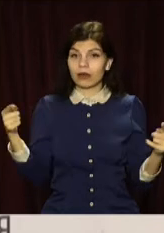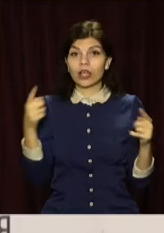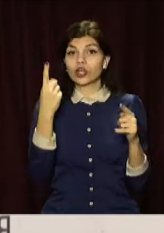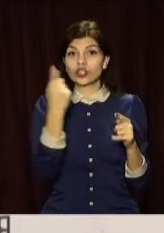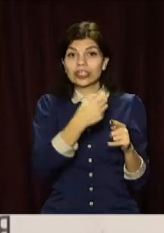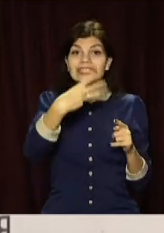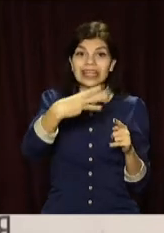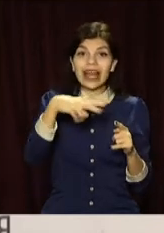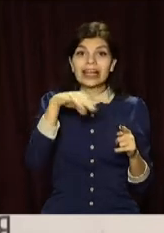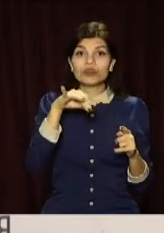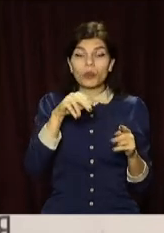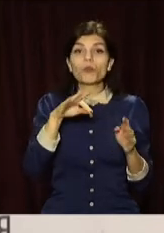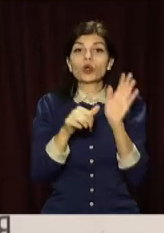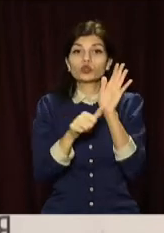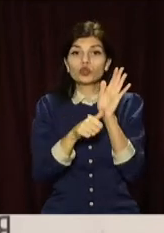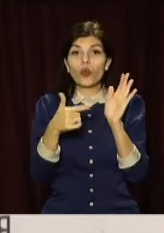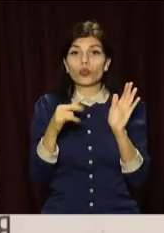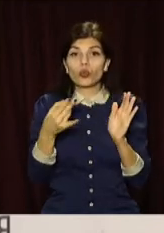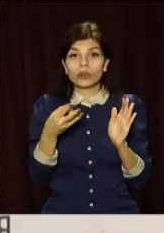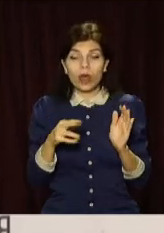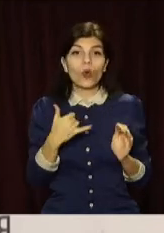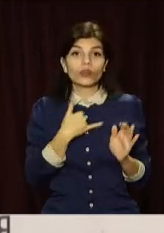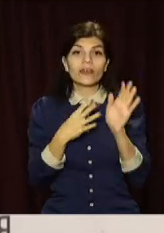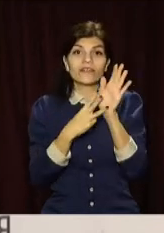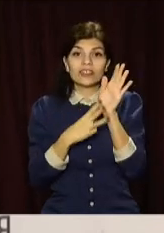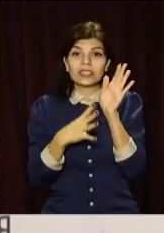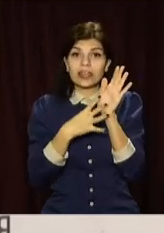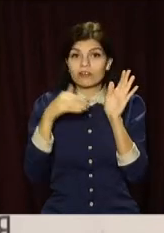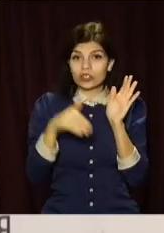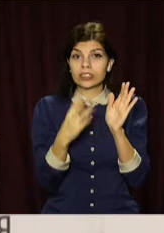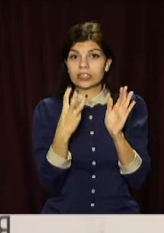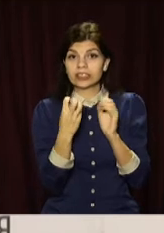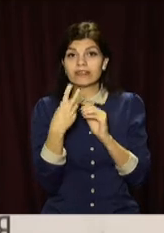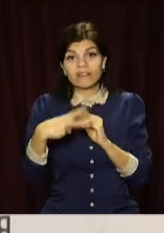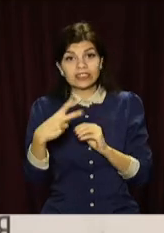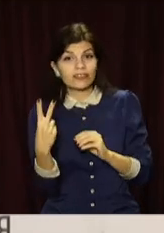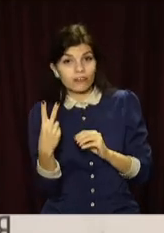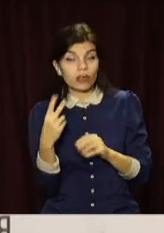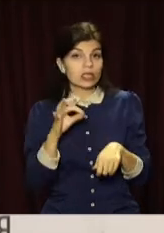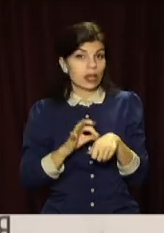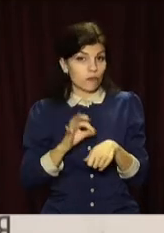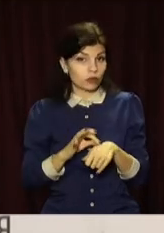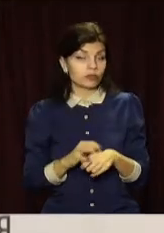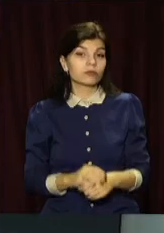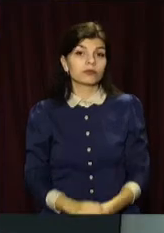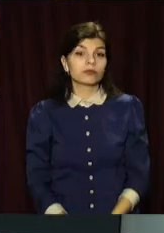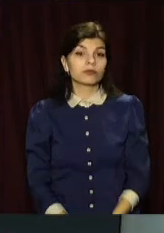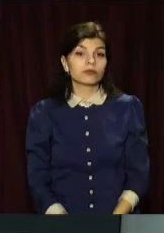з 30 листопада по 6 грудня в нас 89 тисяч 322 захворівших.